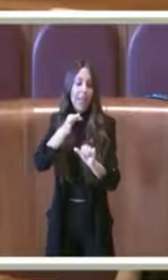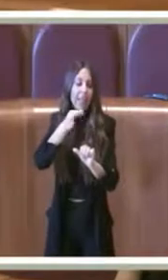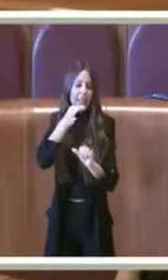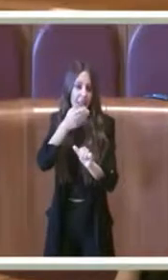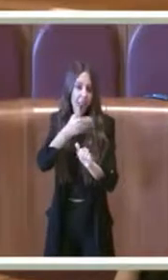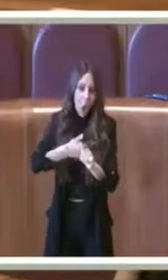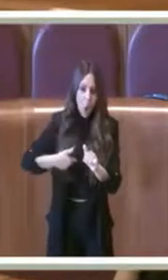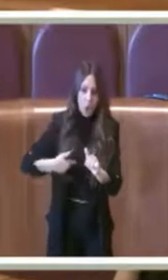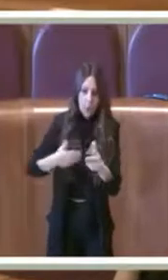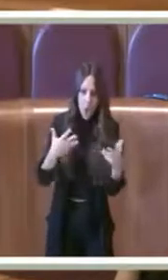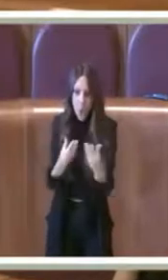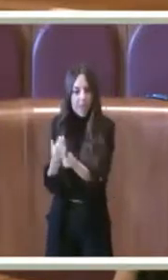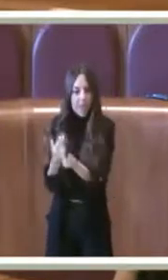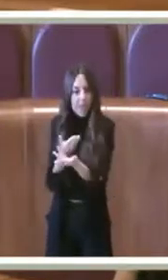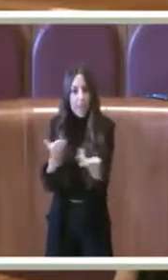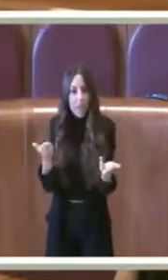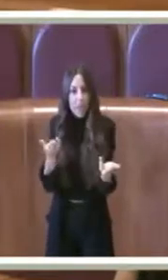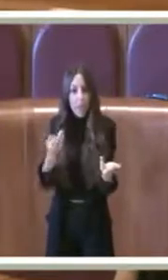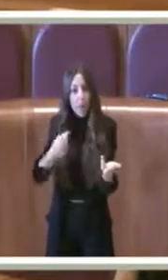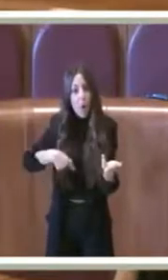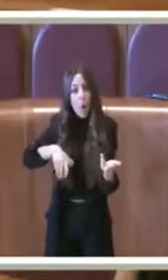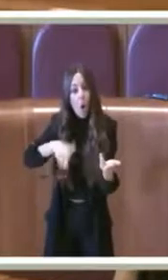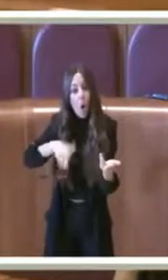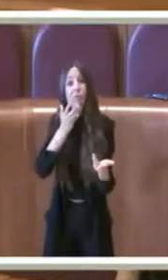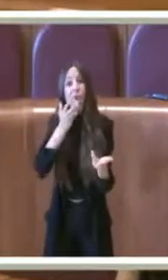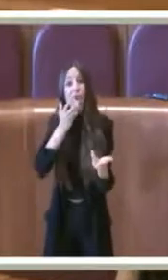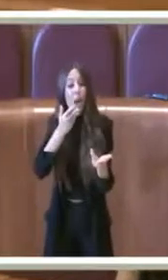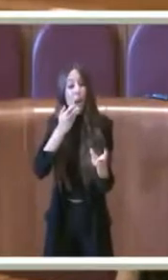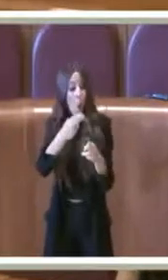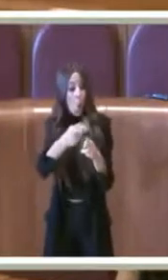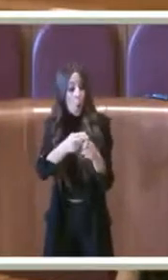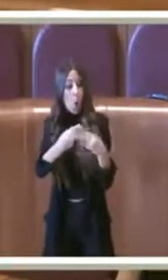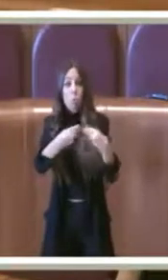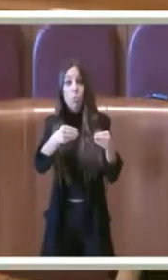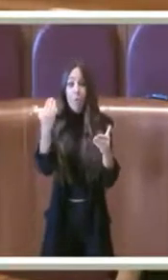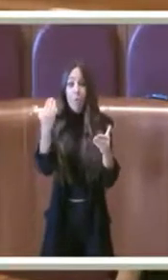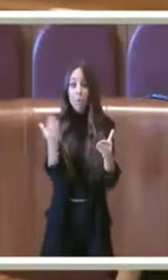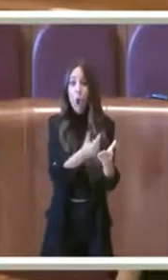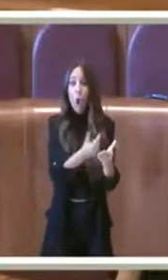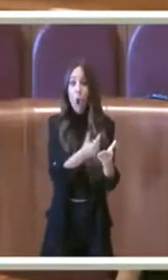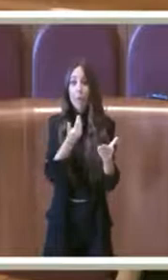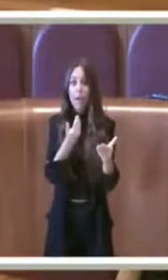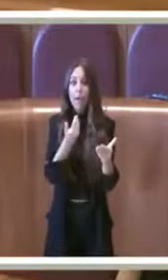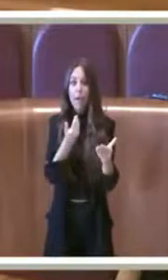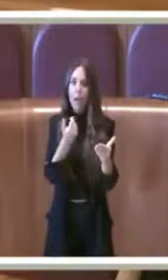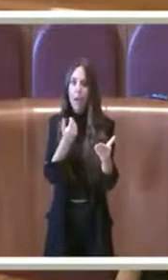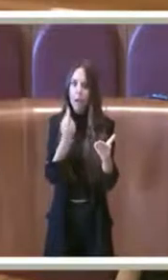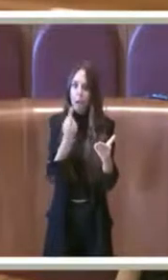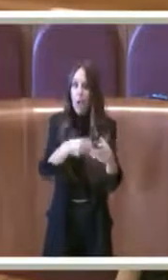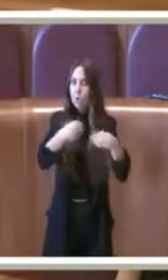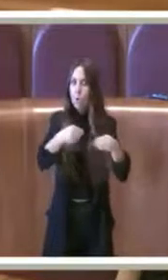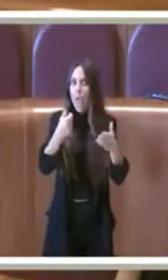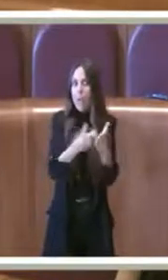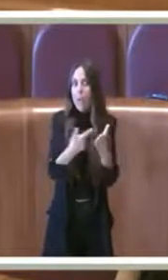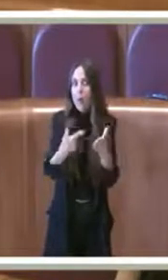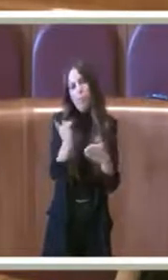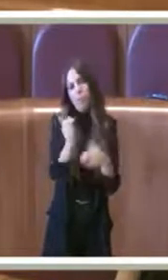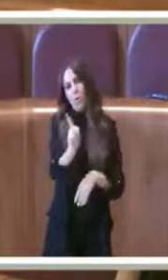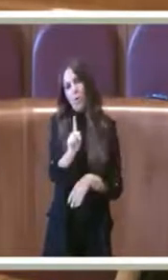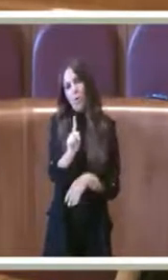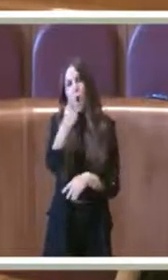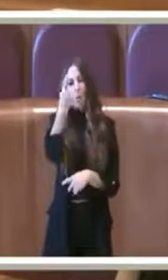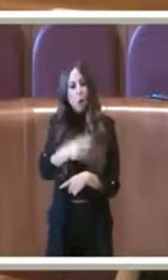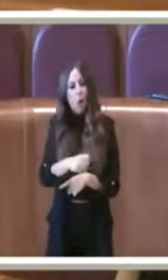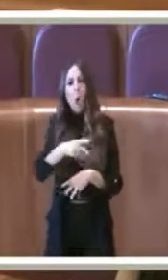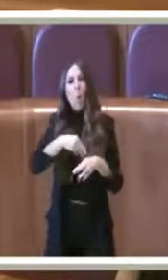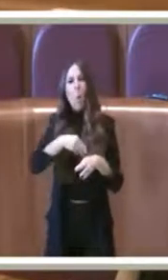consiglieri, colleghi, vogliamo privare Roma di uno strumento così importante? Assolutamente no e sicuramente questa non